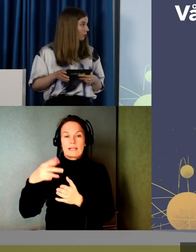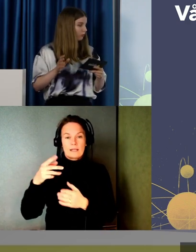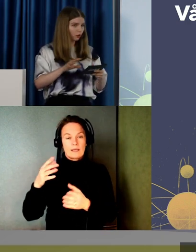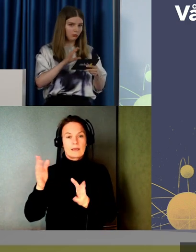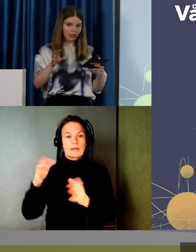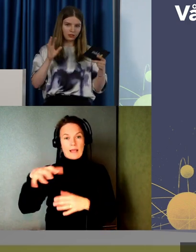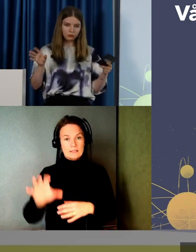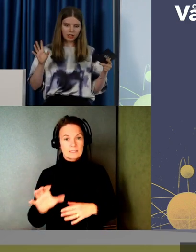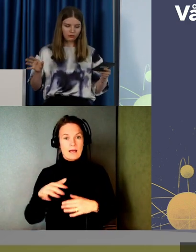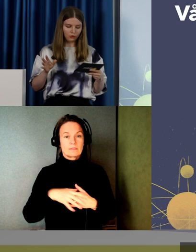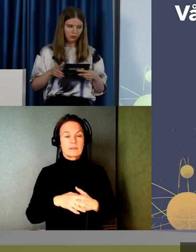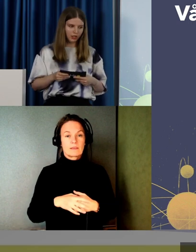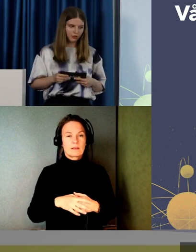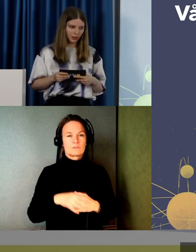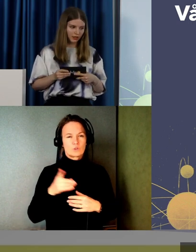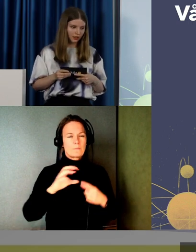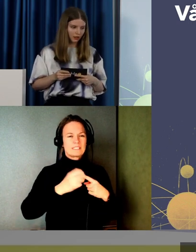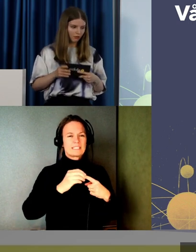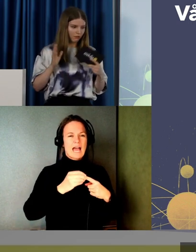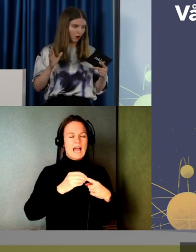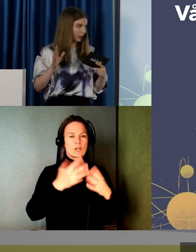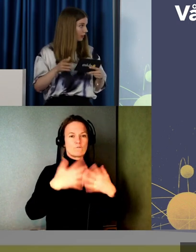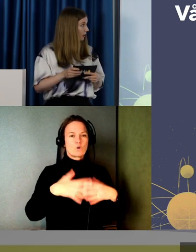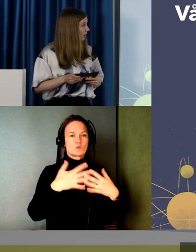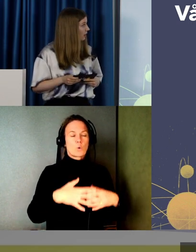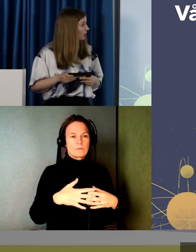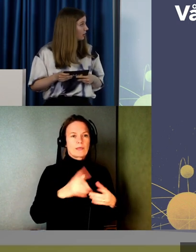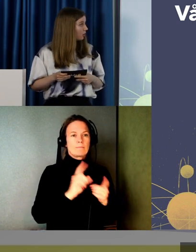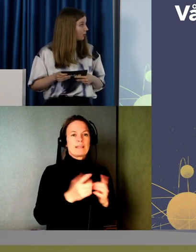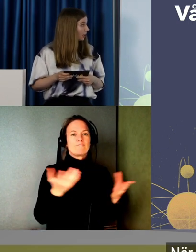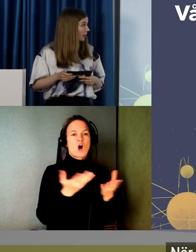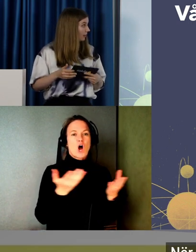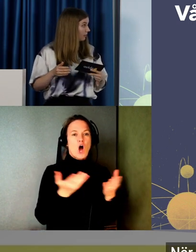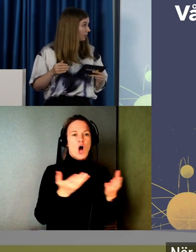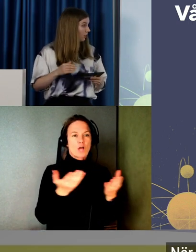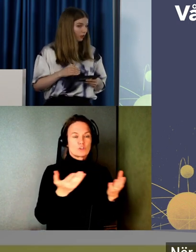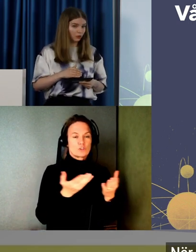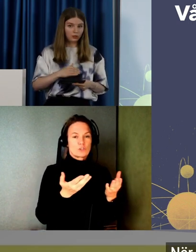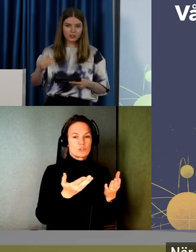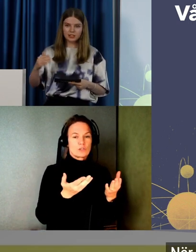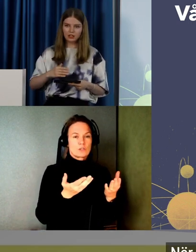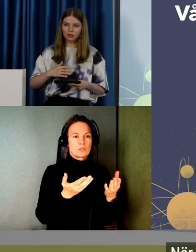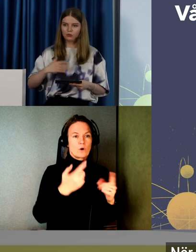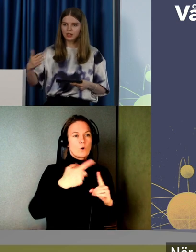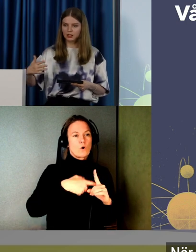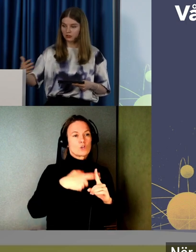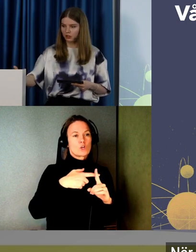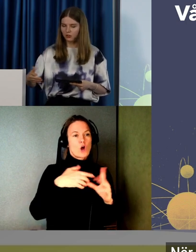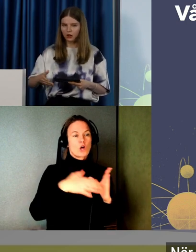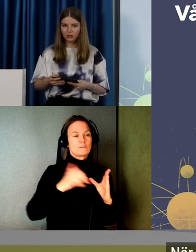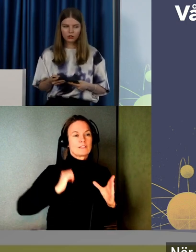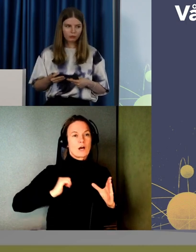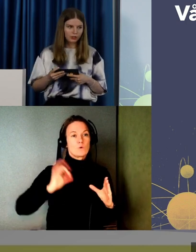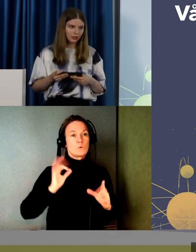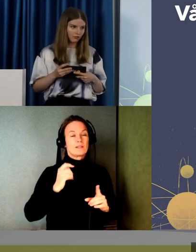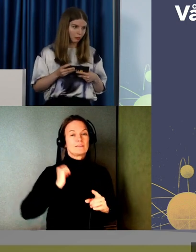Så de funktionerna. De kärnfunktionerna fick bli vadet. Och när det gällde graden utav tillgänglighet. Hur tillgängligt ska